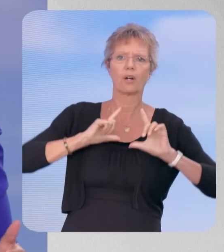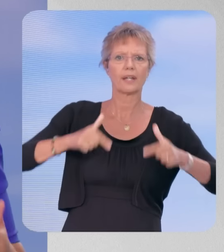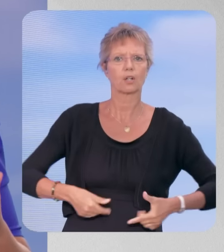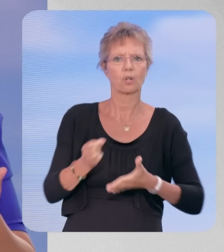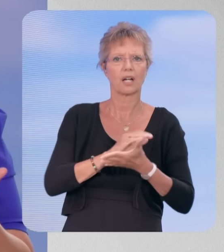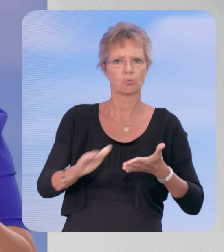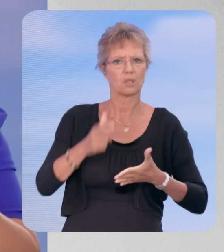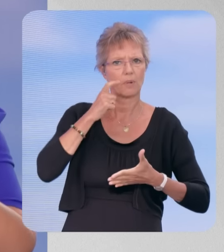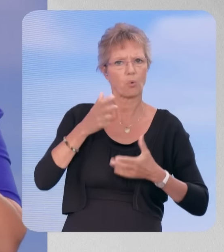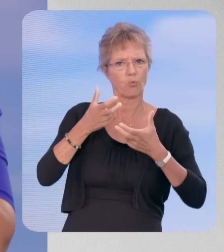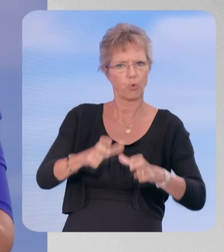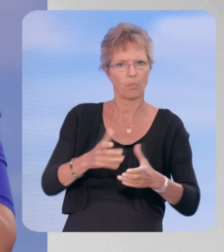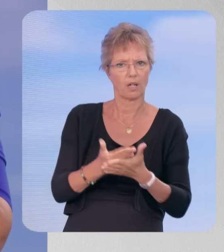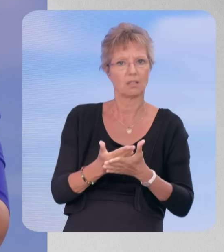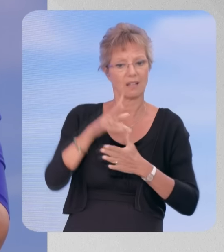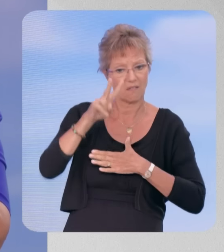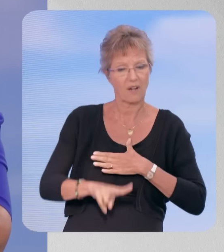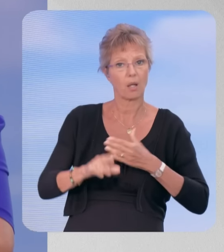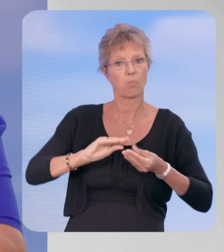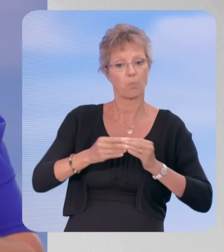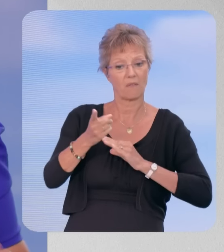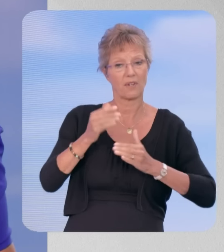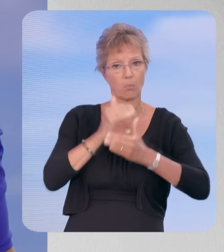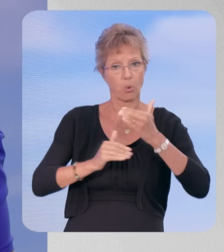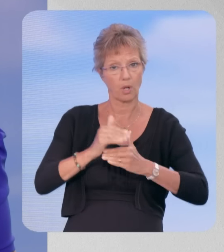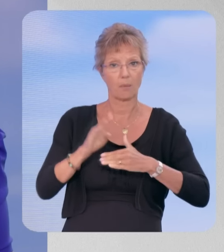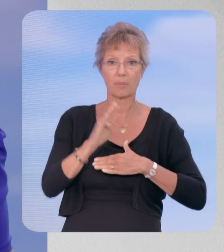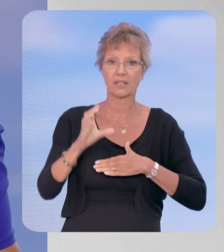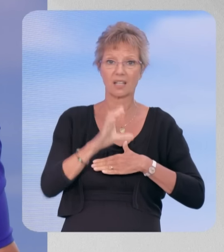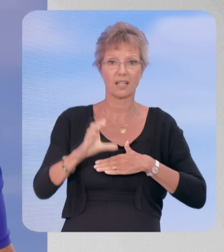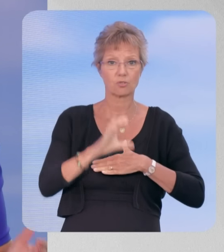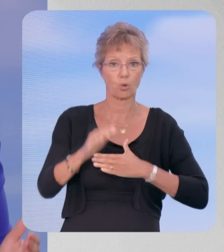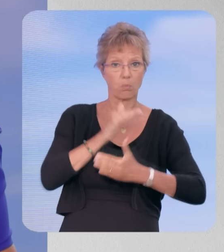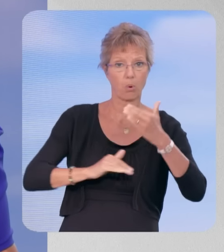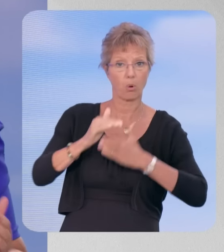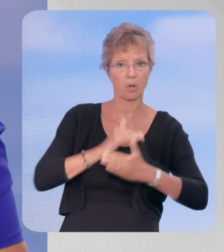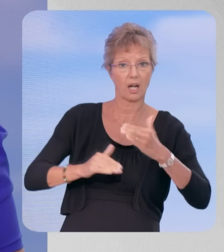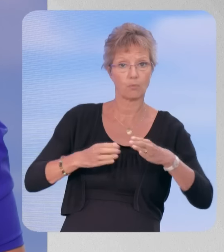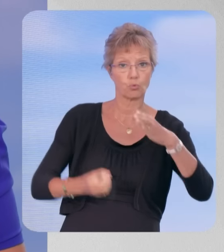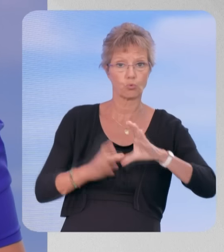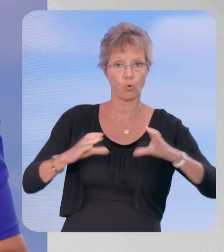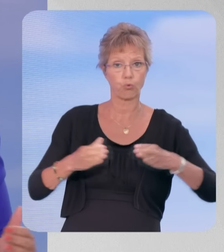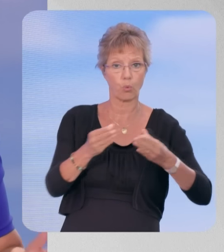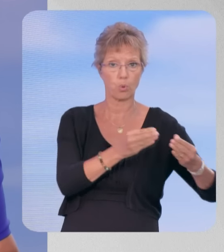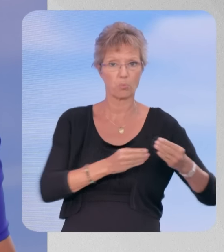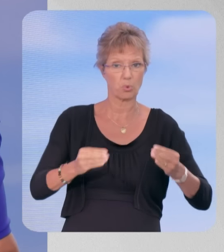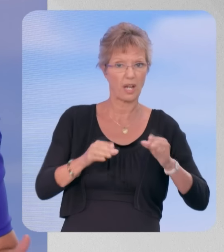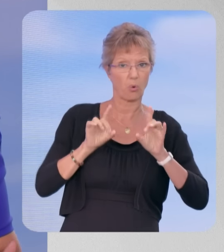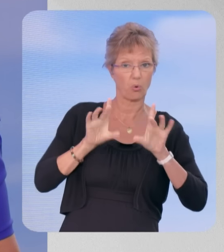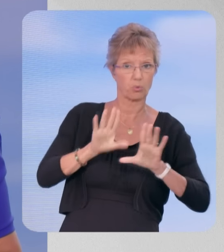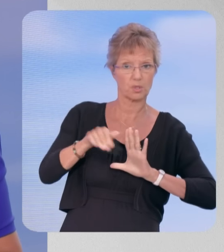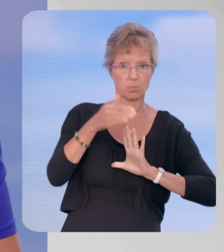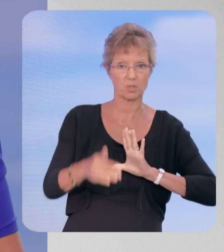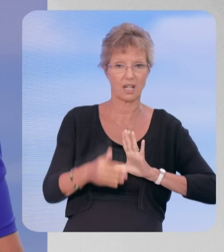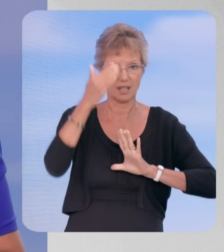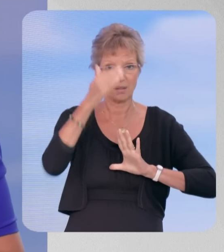gratuite. Donc, c'est un problème de programme. Monsieur Cazeneuve ne portera pas notre programme. Et je vous le réannonce ici, nous censurerons